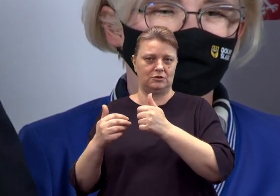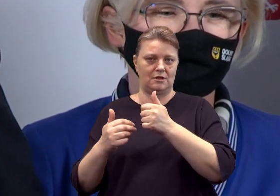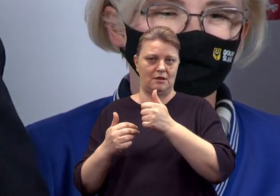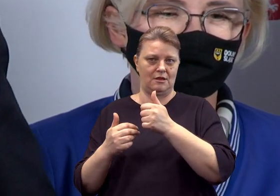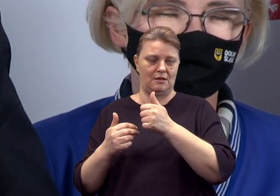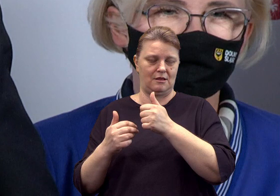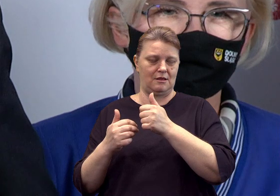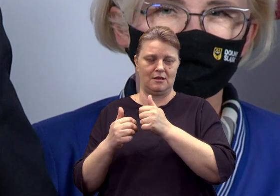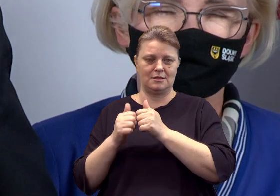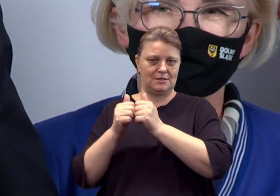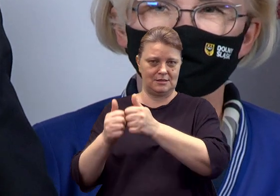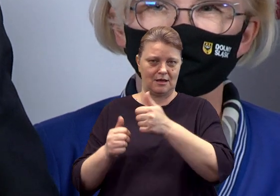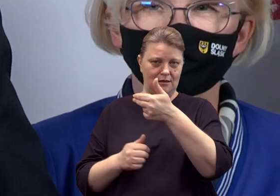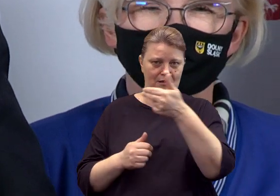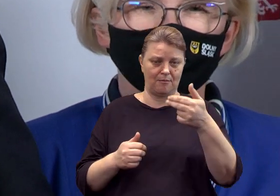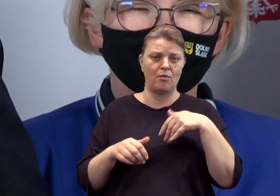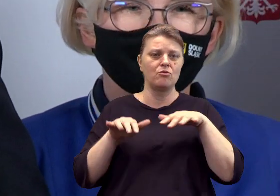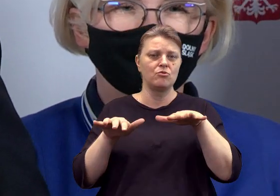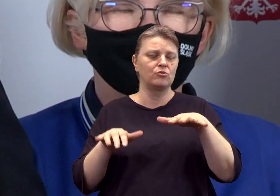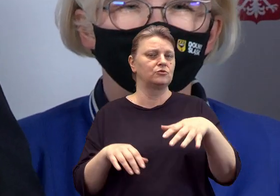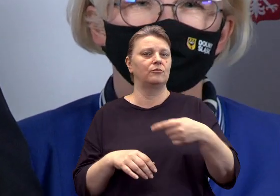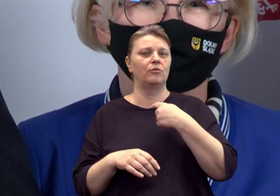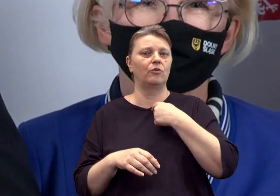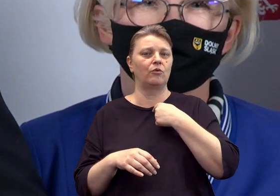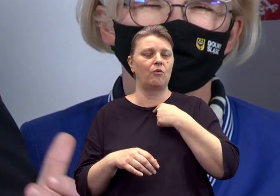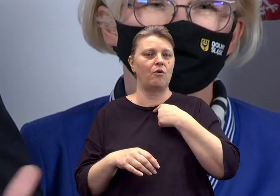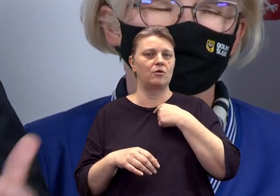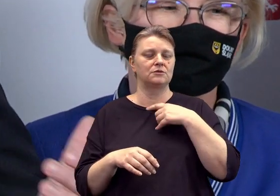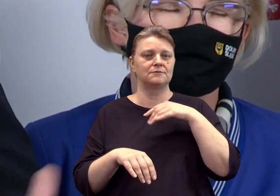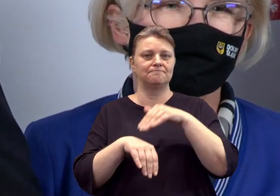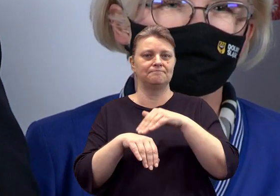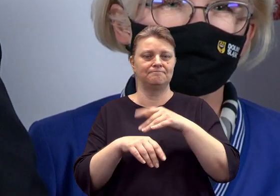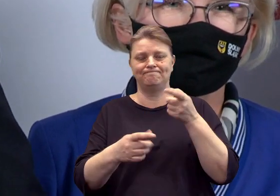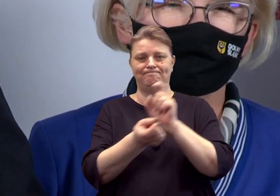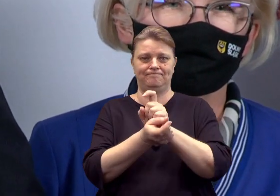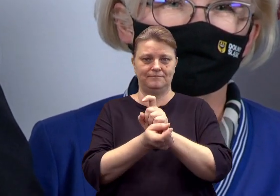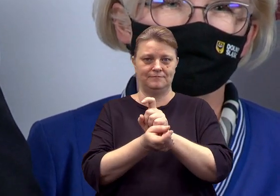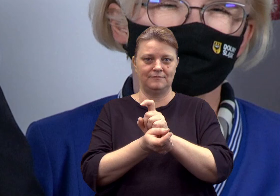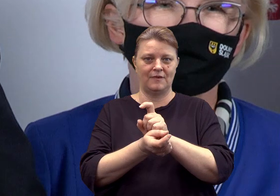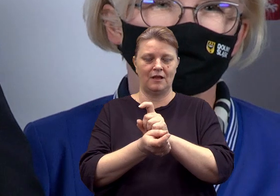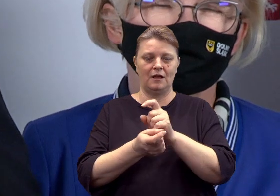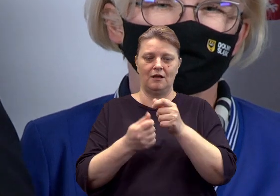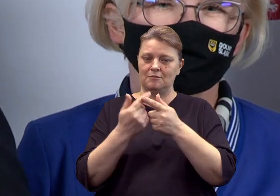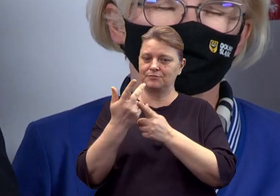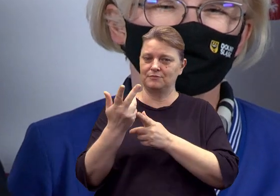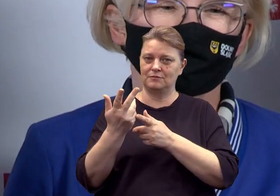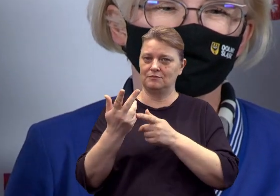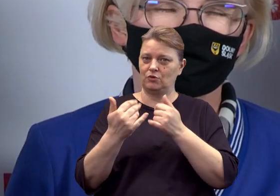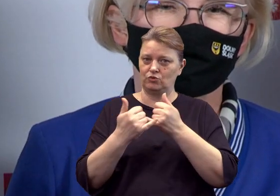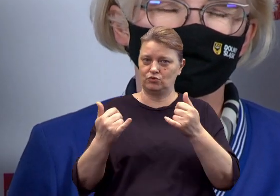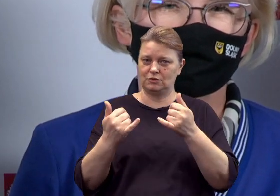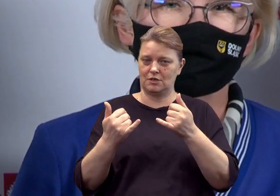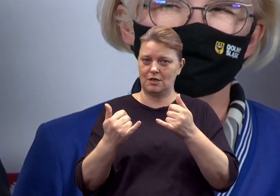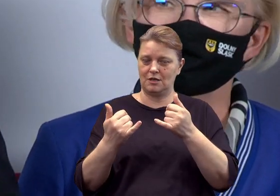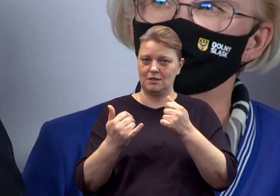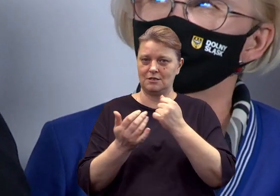organizacji. Wiele było głosów, można powiedzieć, kwestionujących poszczególne rozwiązania. Te głosy